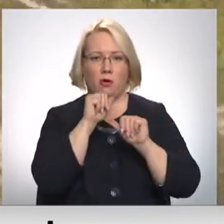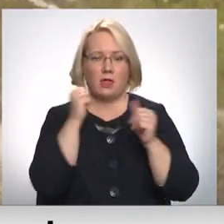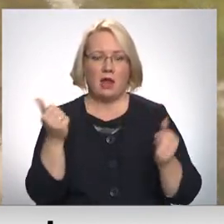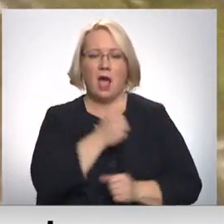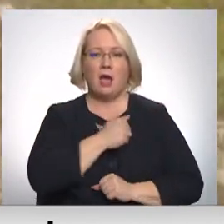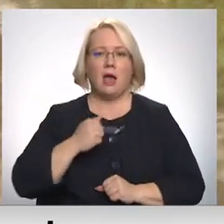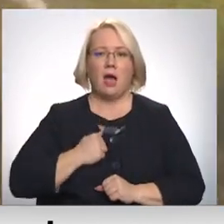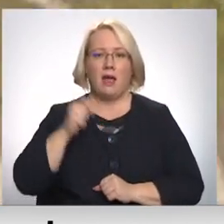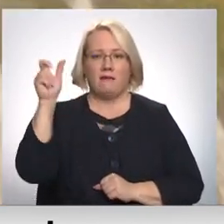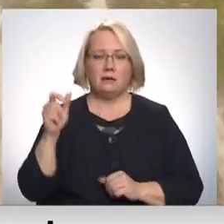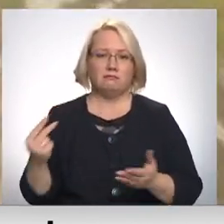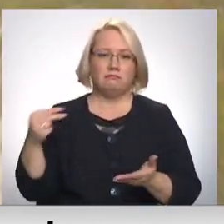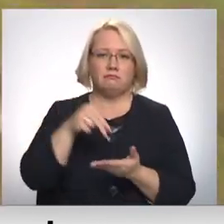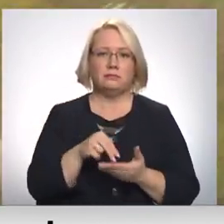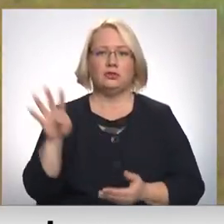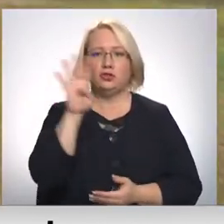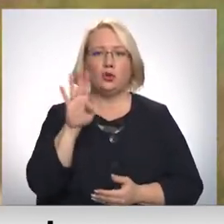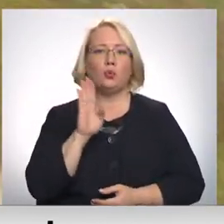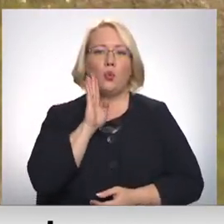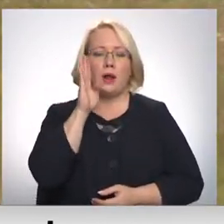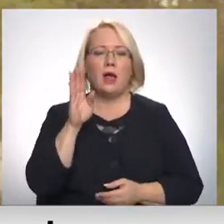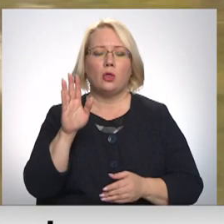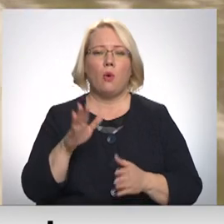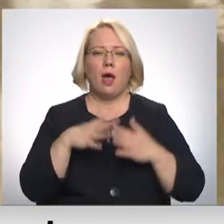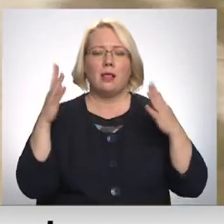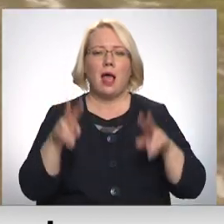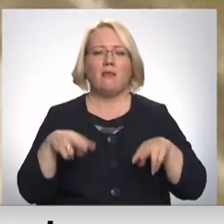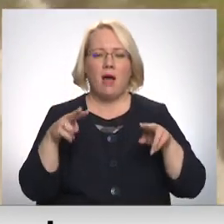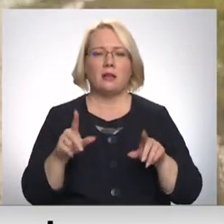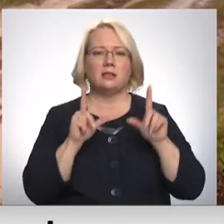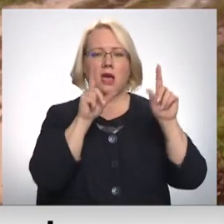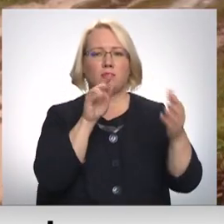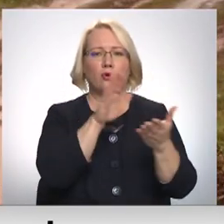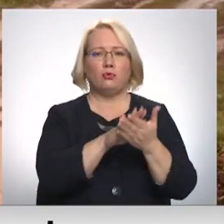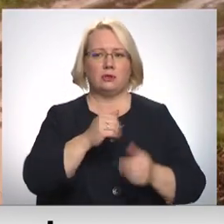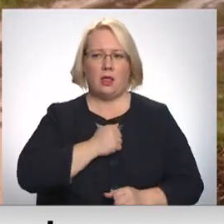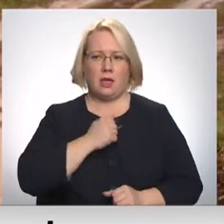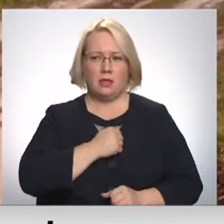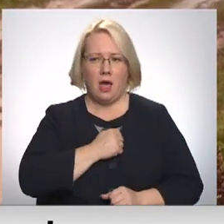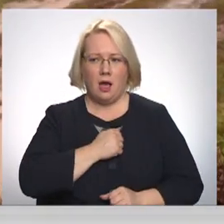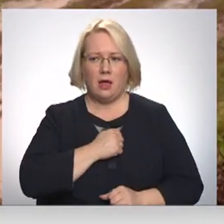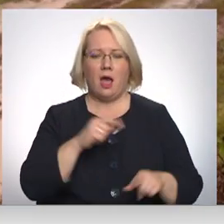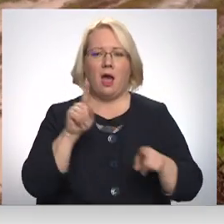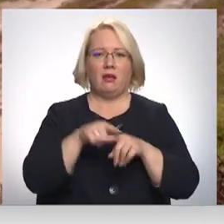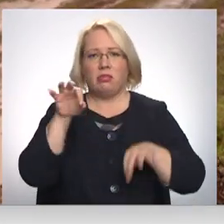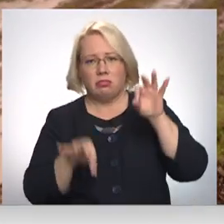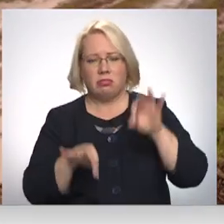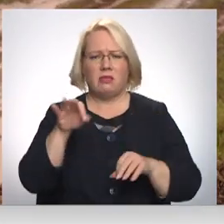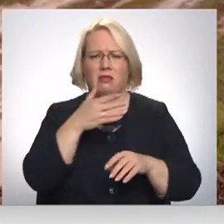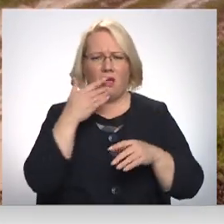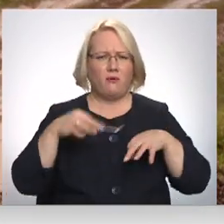šodien cēlies četros no rīta, lai no lielvārdas laikā nokļūtu Latgalē. Un lūk arī pa šādiem teju